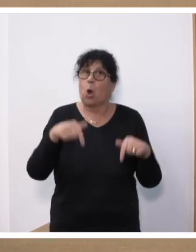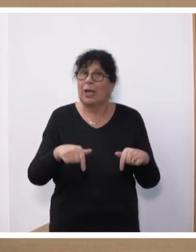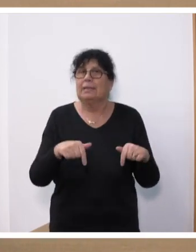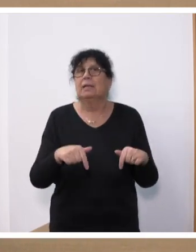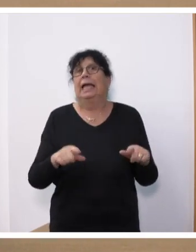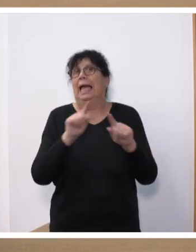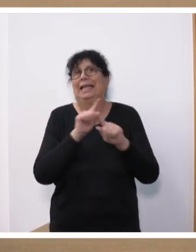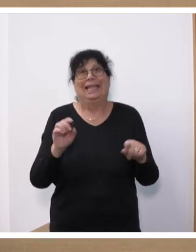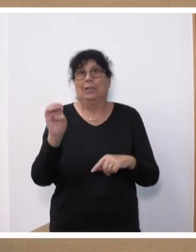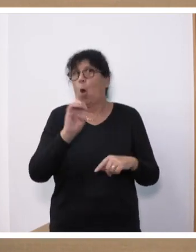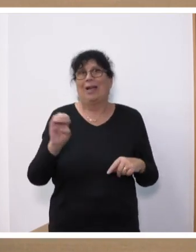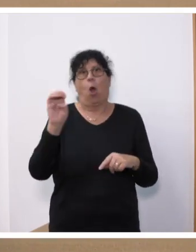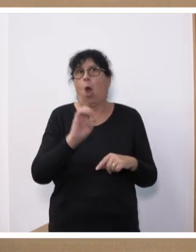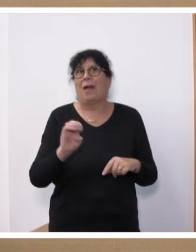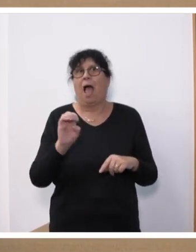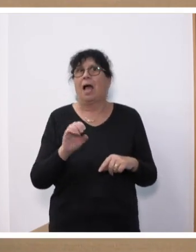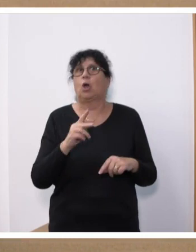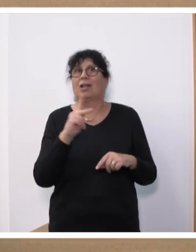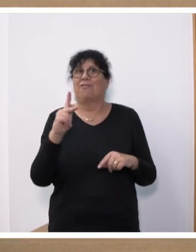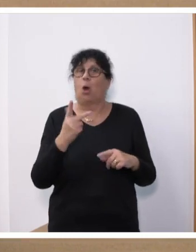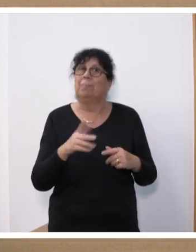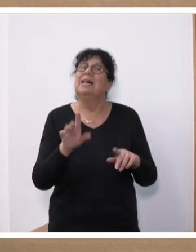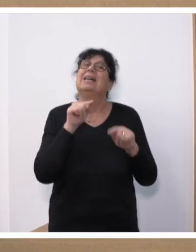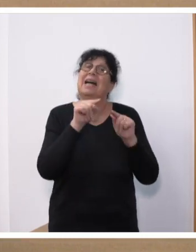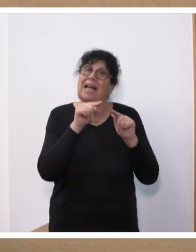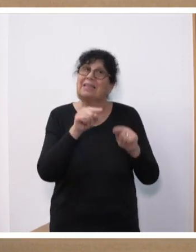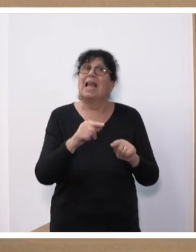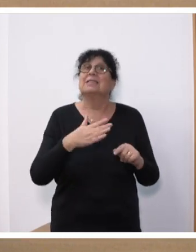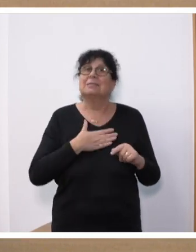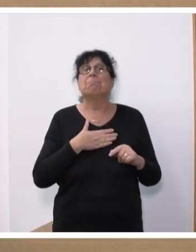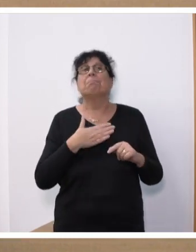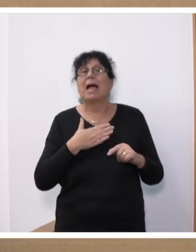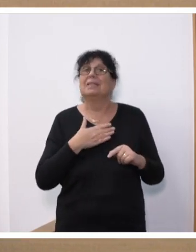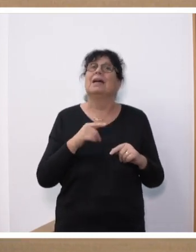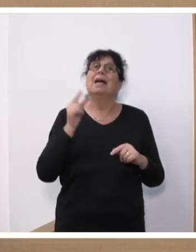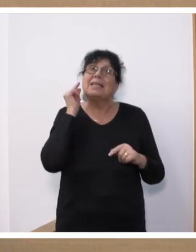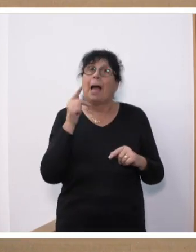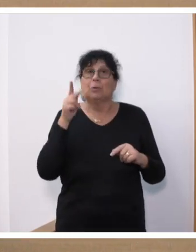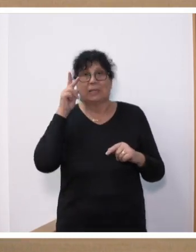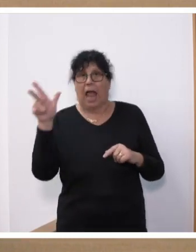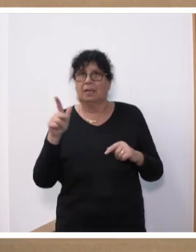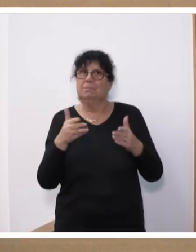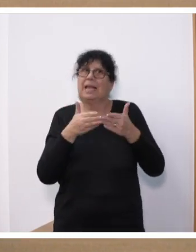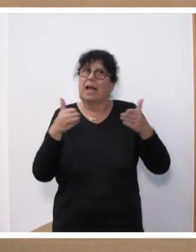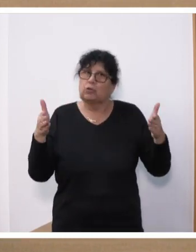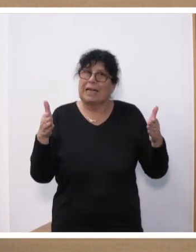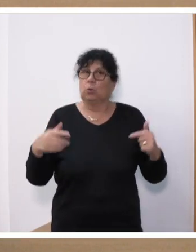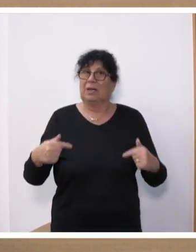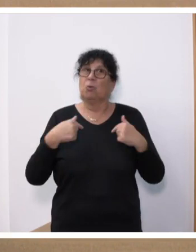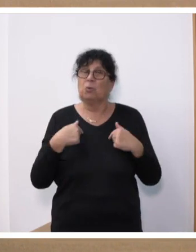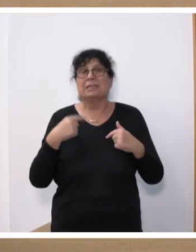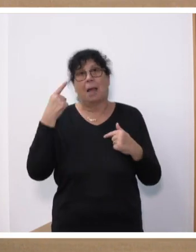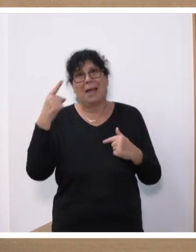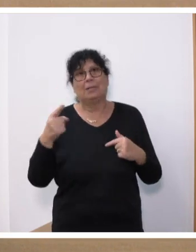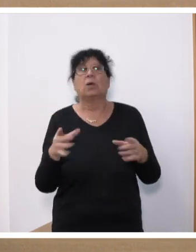nicht europarechtskonform. Und deshalb, meine sehr verehrten Damen und Herren, ist die Erstreckung unserer Ansicht nach der